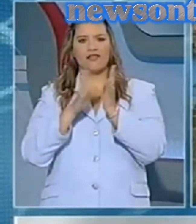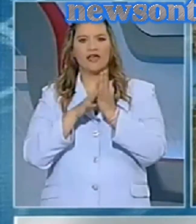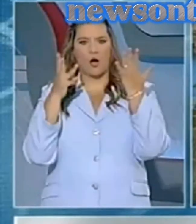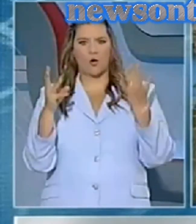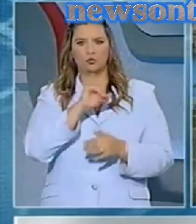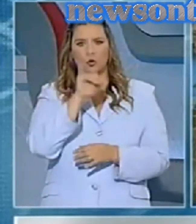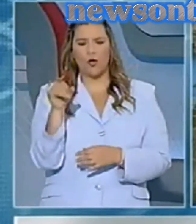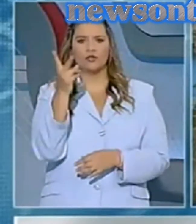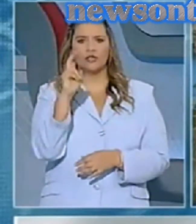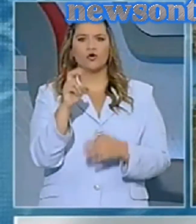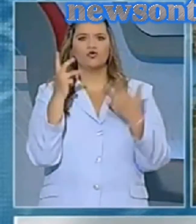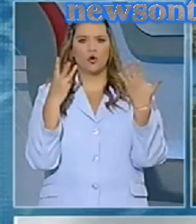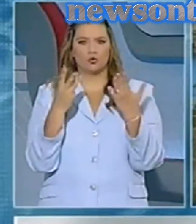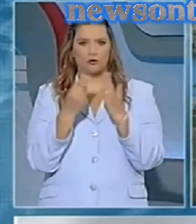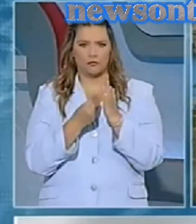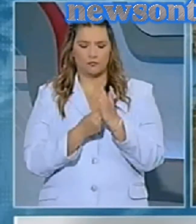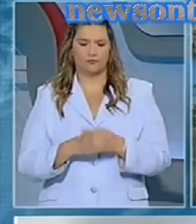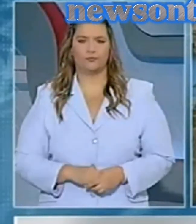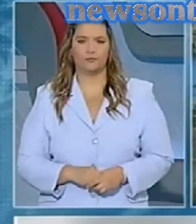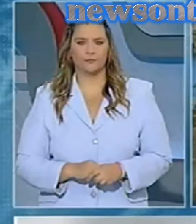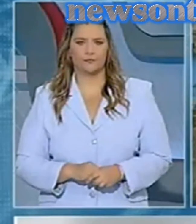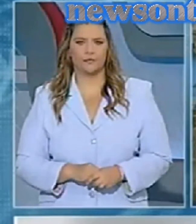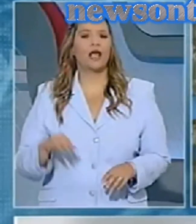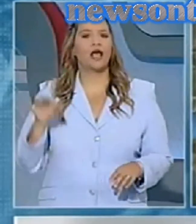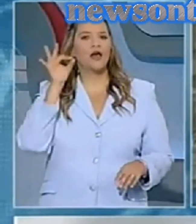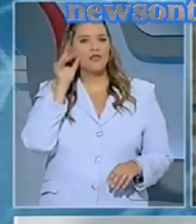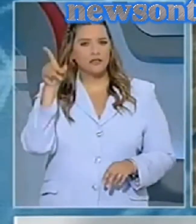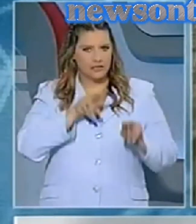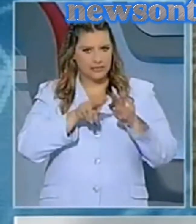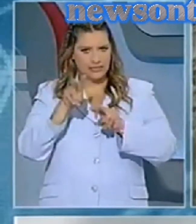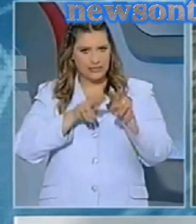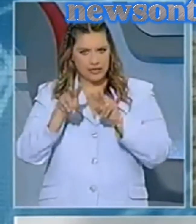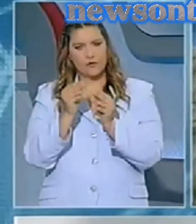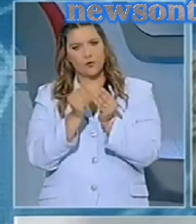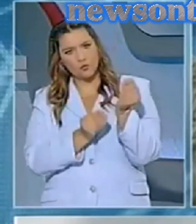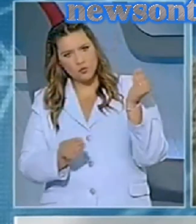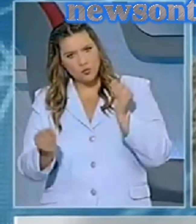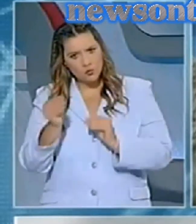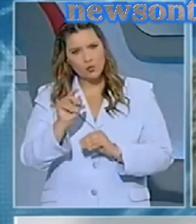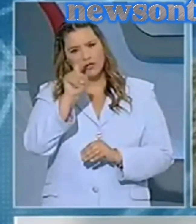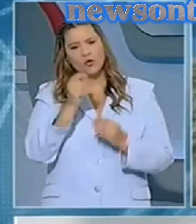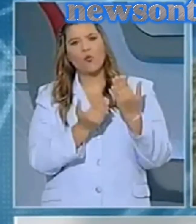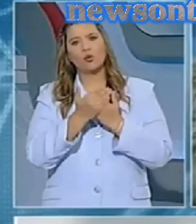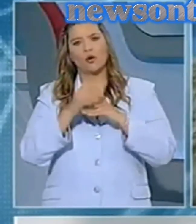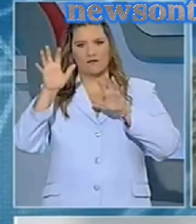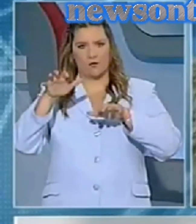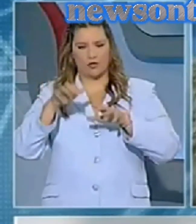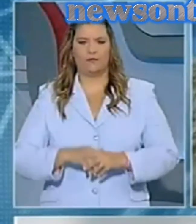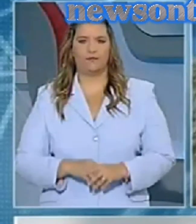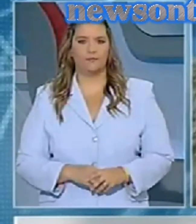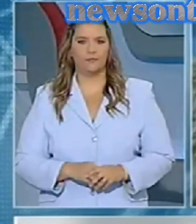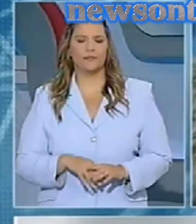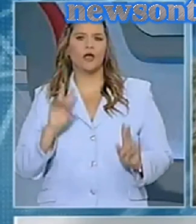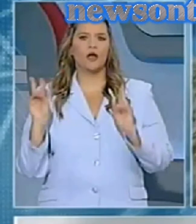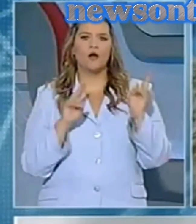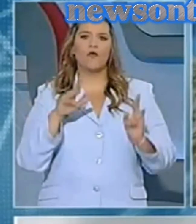θερμοκρασία θα κυμανθεί από 18 έως 26 βαθμούς Κελσίου. Και στη Θεσσαλονίκη περιμένουμε λίγες νεφώσεις που παραδοτικά θα πυκνώσουν και ίσως βρέξει για λίγο το πρωί.